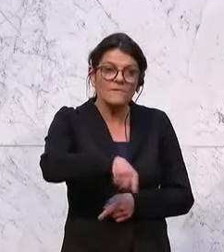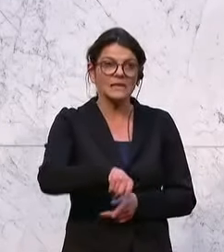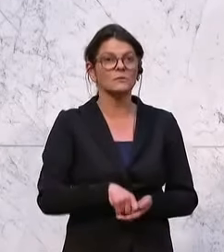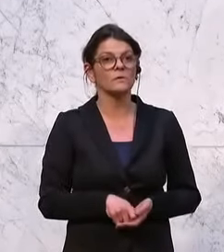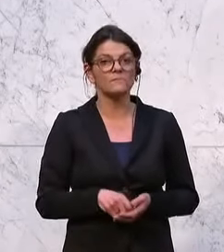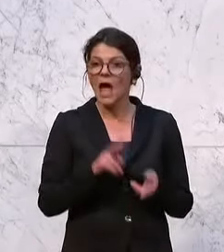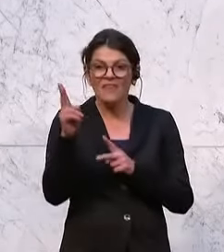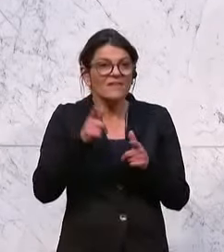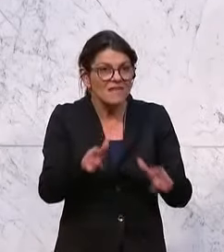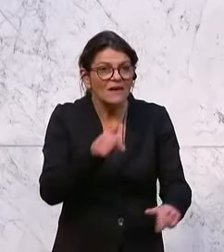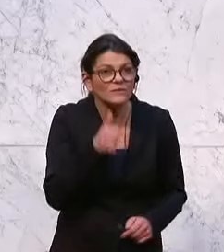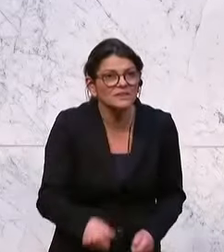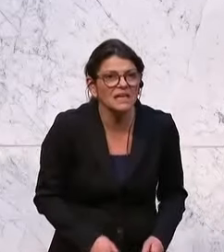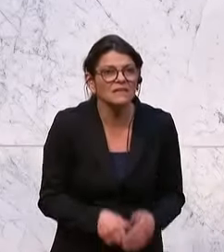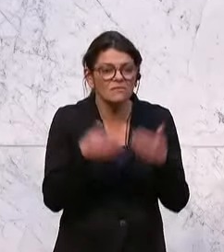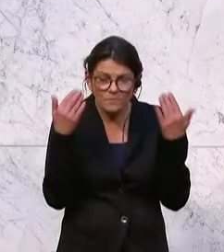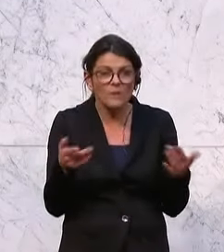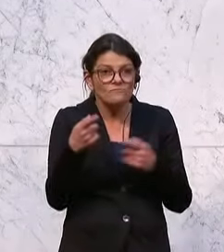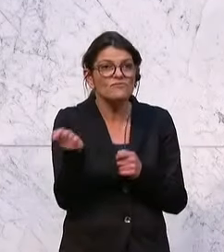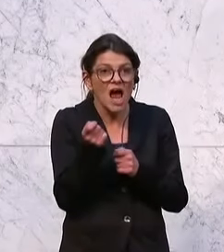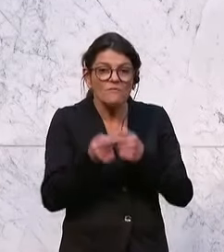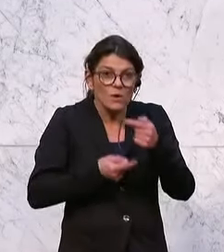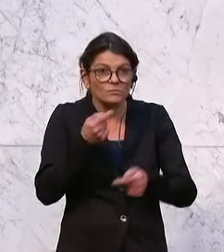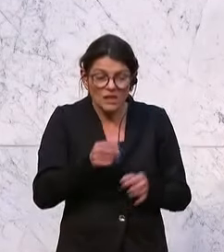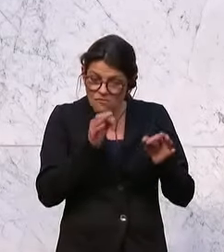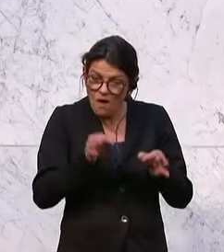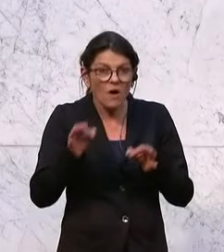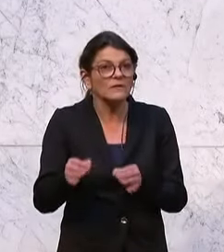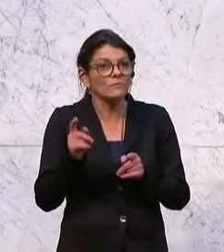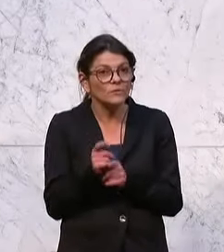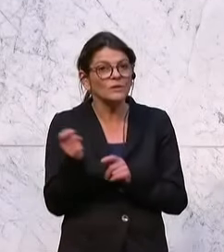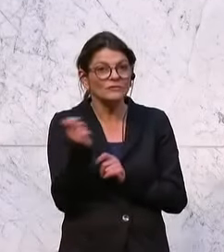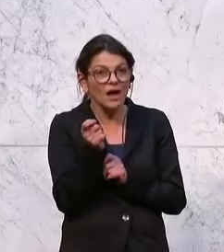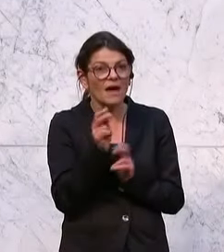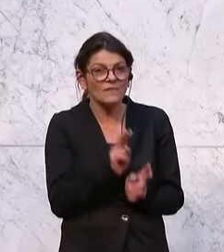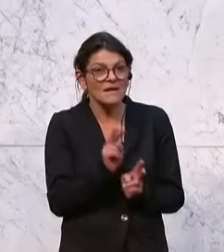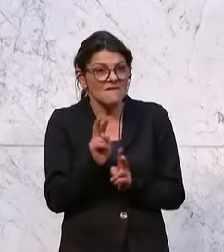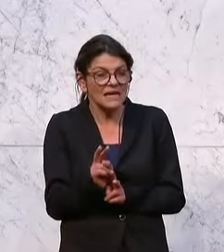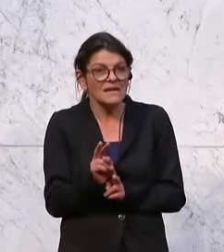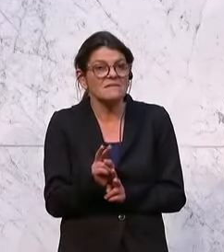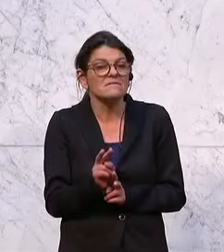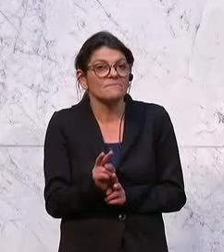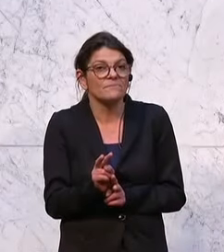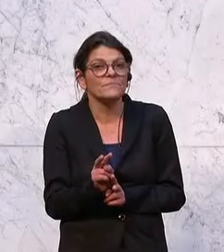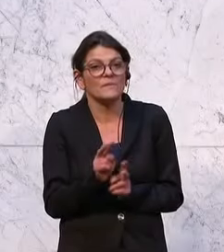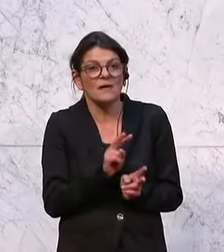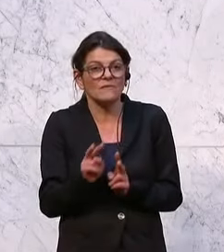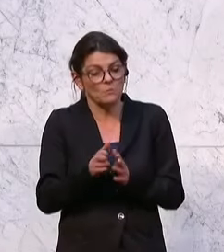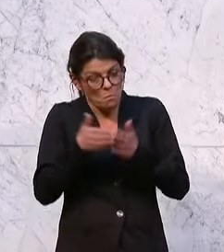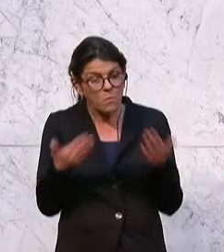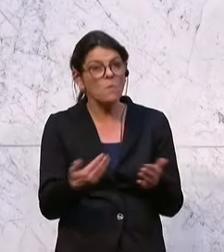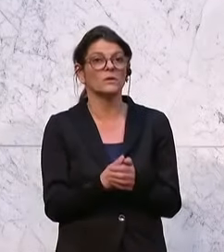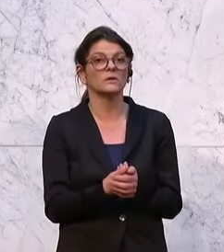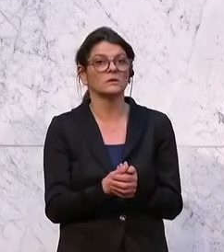anderer darf das nicht. Und es ist genau in der Strafprozessordnung und im Strafrechtsbuch,